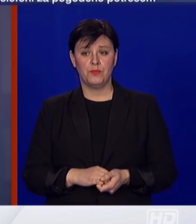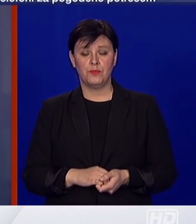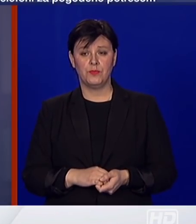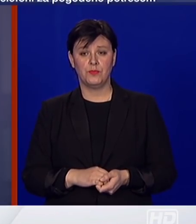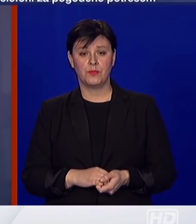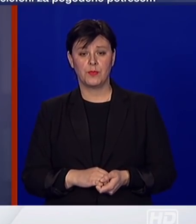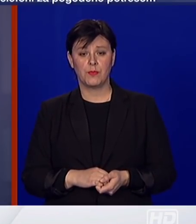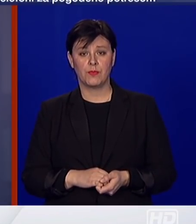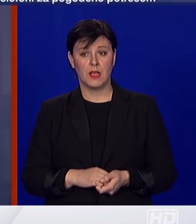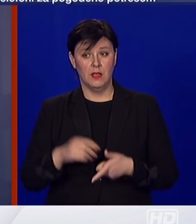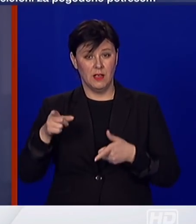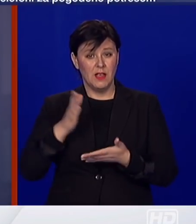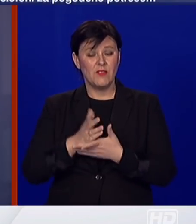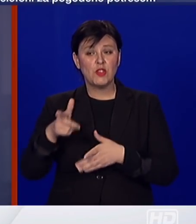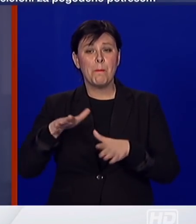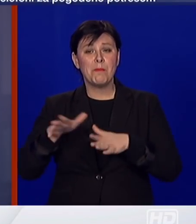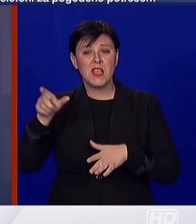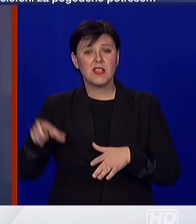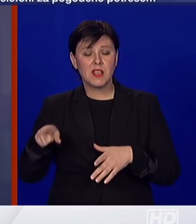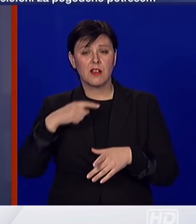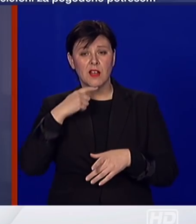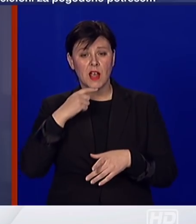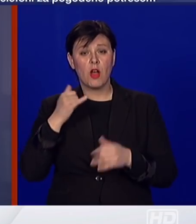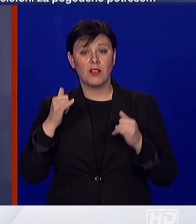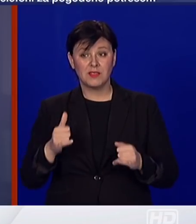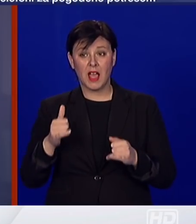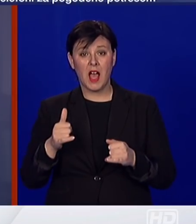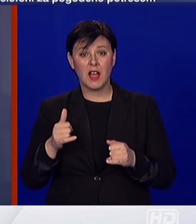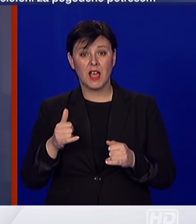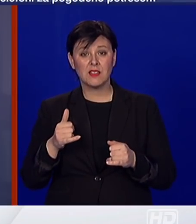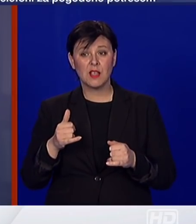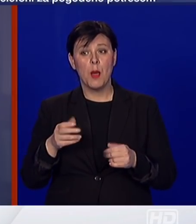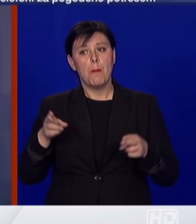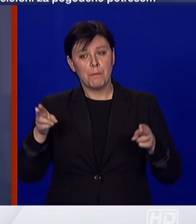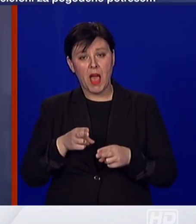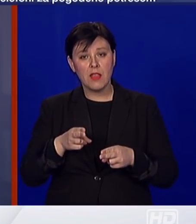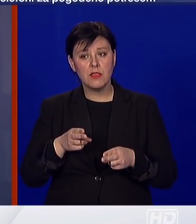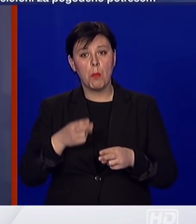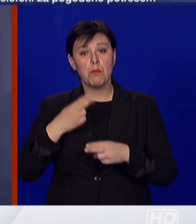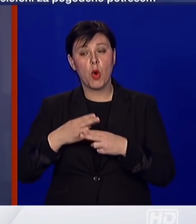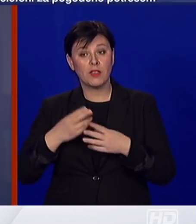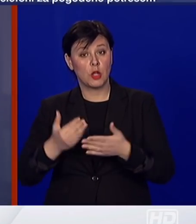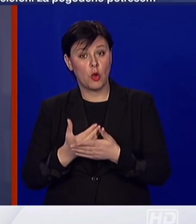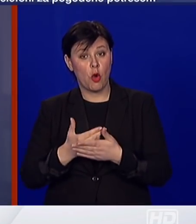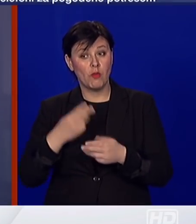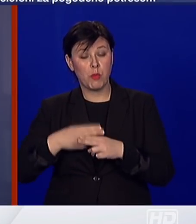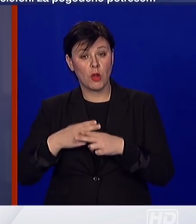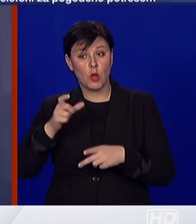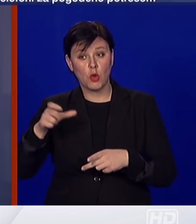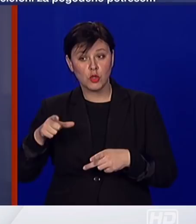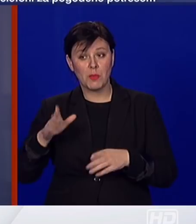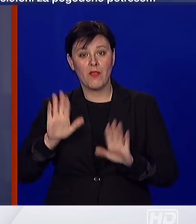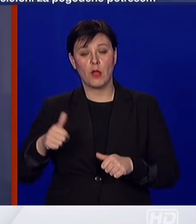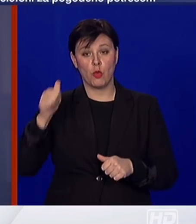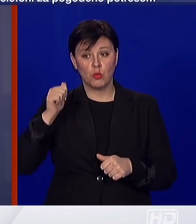Ovo što je ministar rekao, dakle da imamo danas pola manje novooboljenih nego što smo imali jučer, je izuzetno povoljna